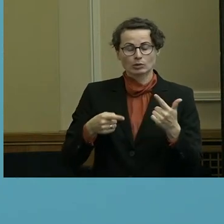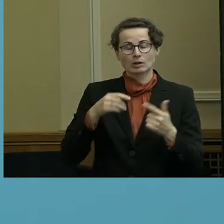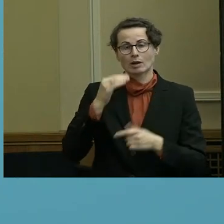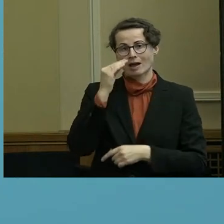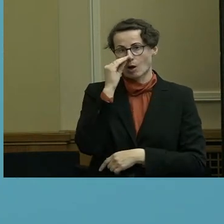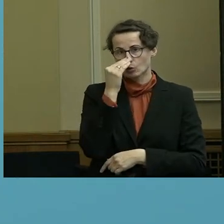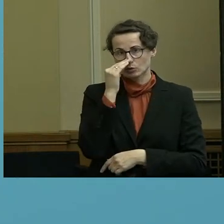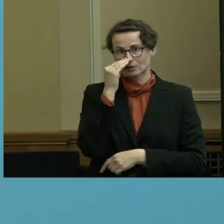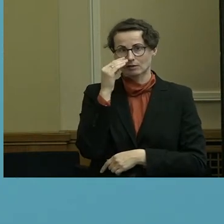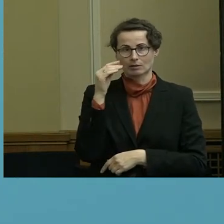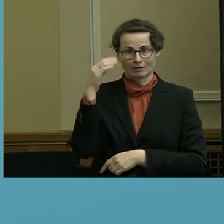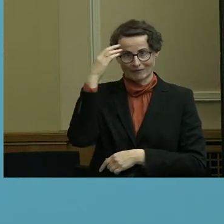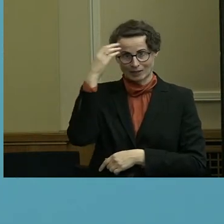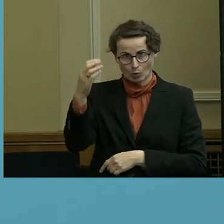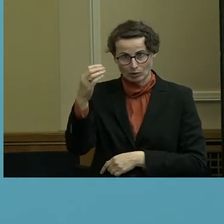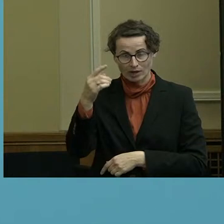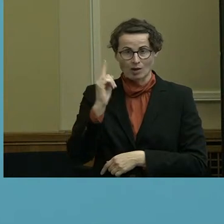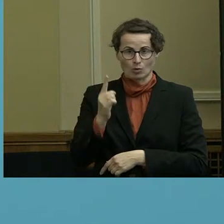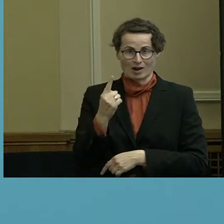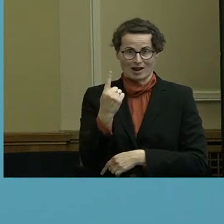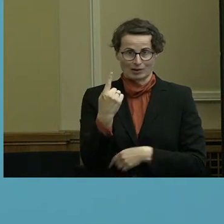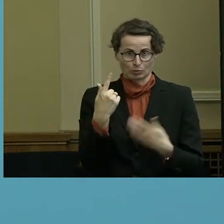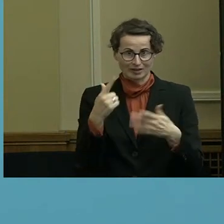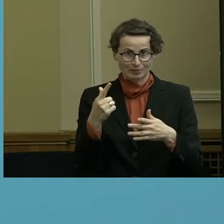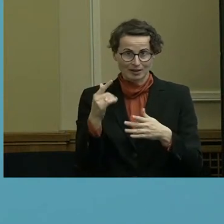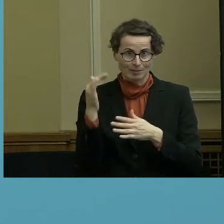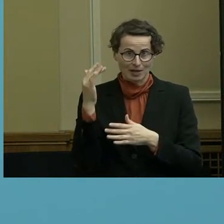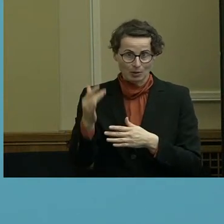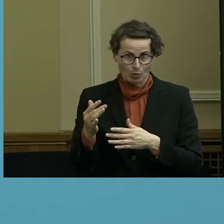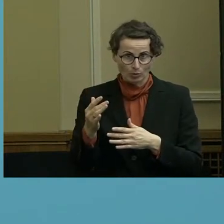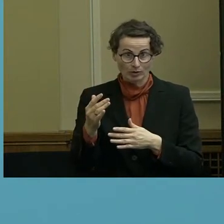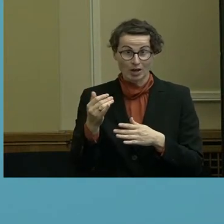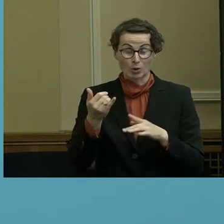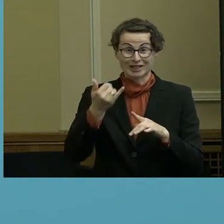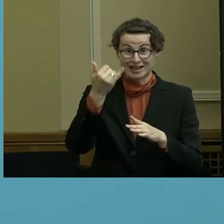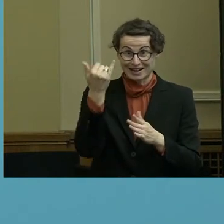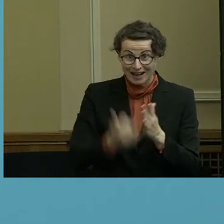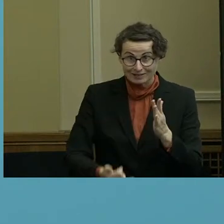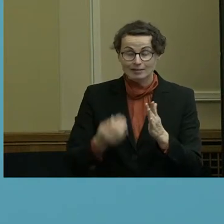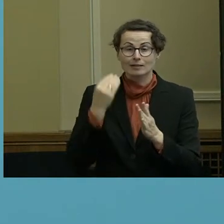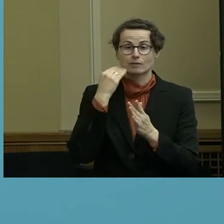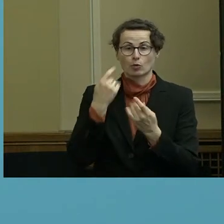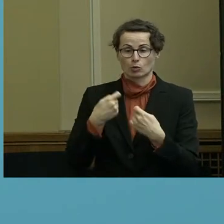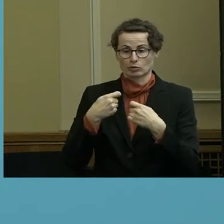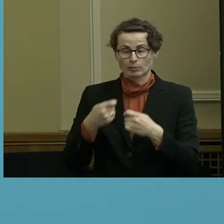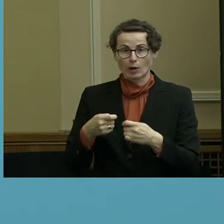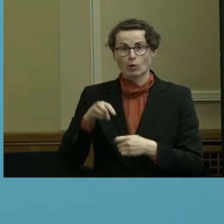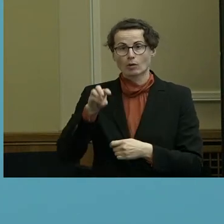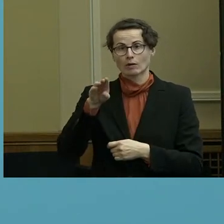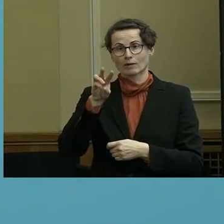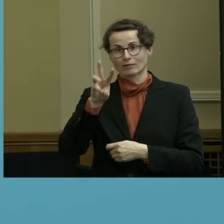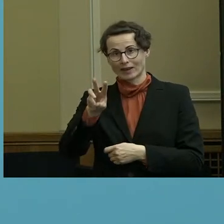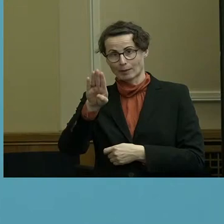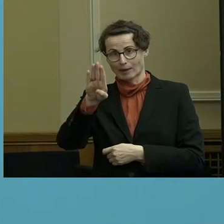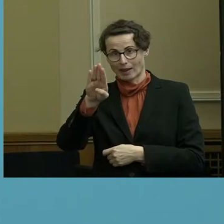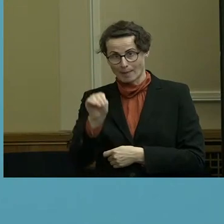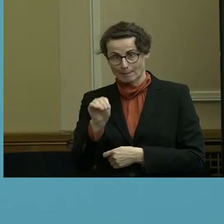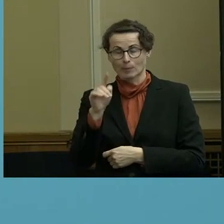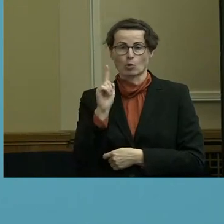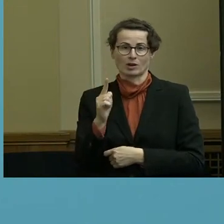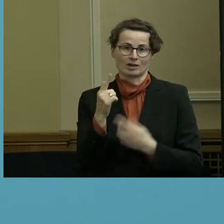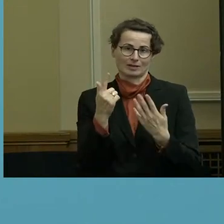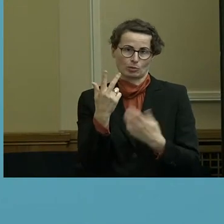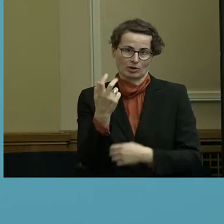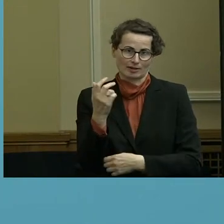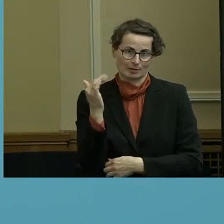haben mit 171 Millionen und dann die letzte der Wohnungsbaugesellschaften, die WBM mit 137 Millionen. Das sind also